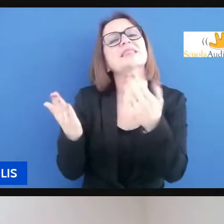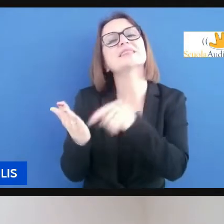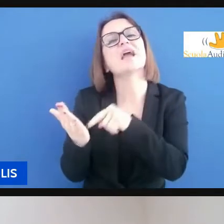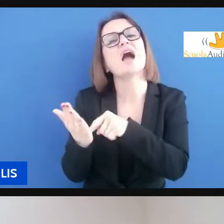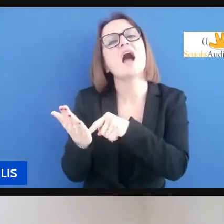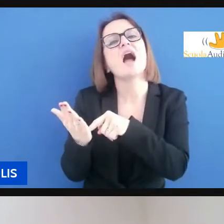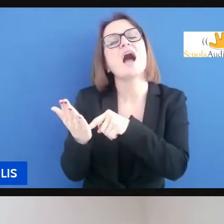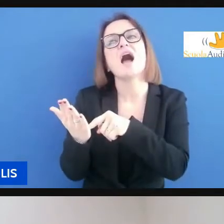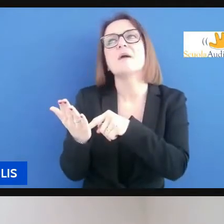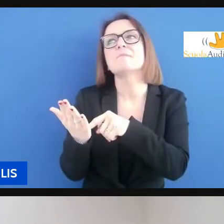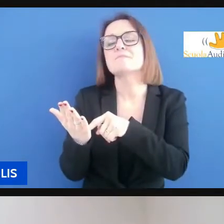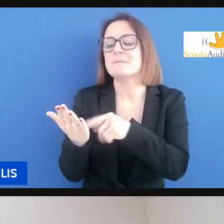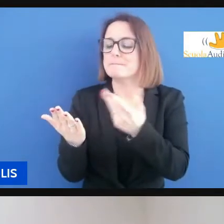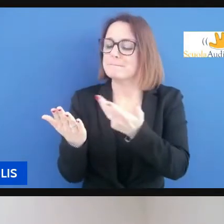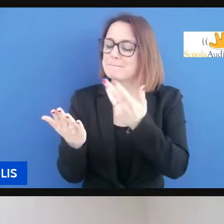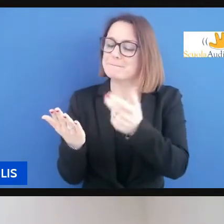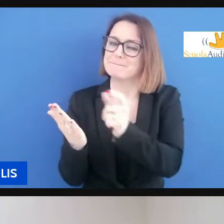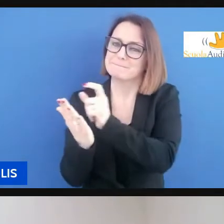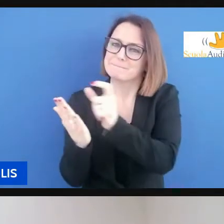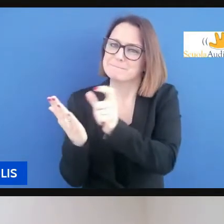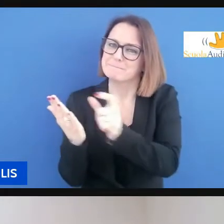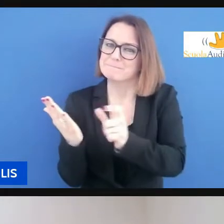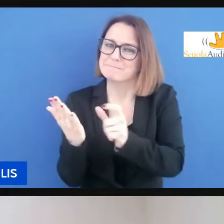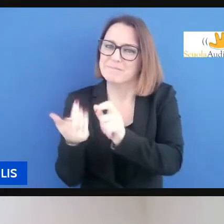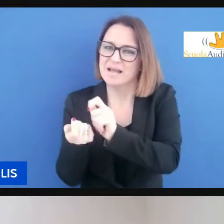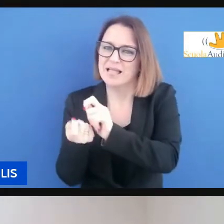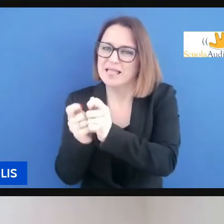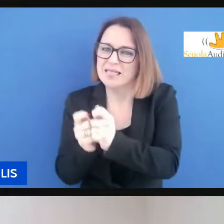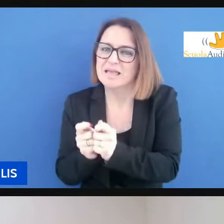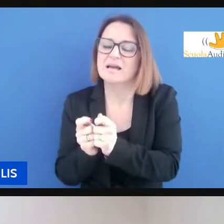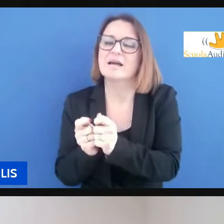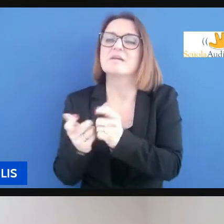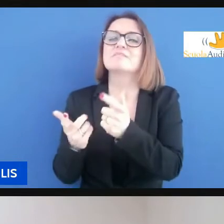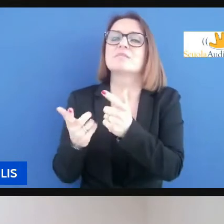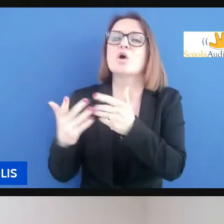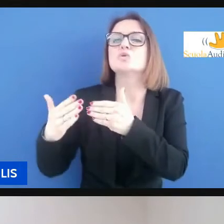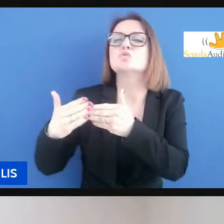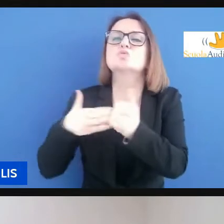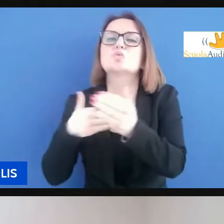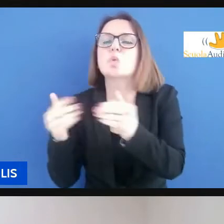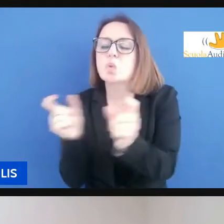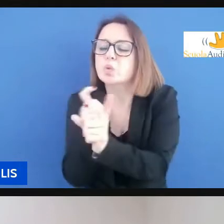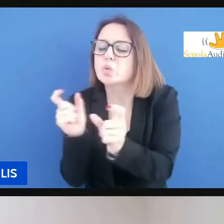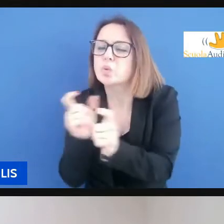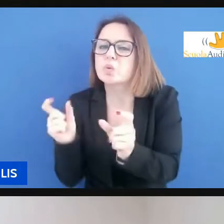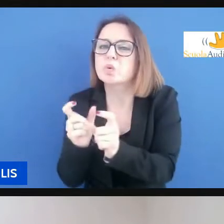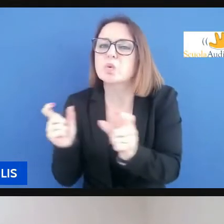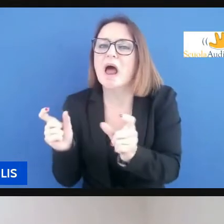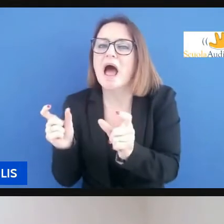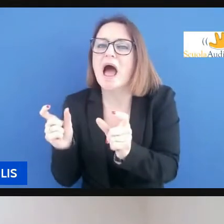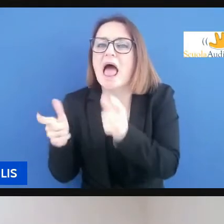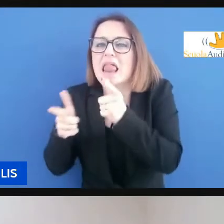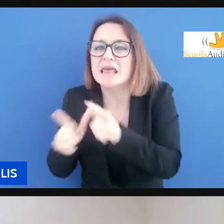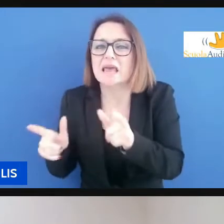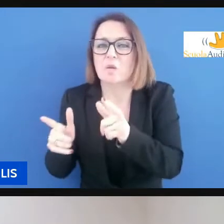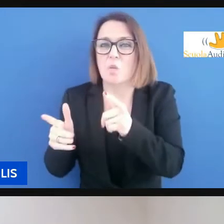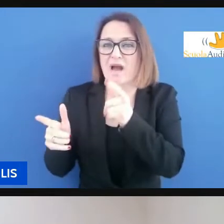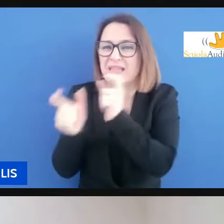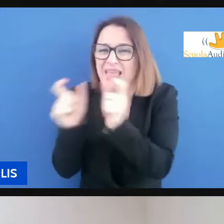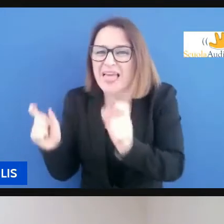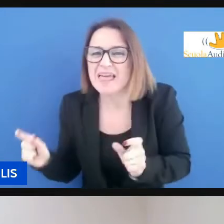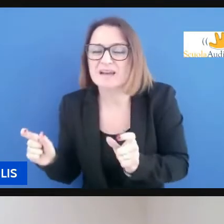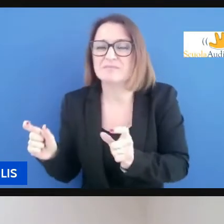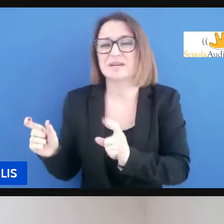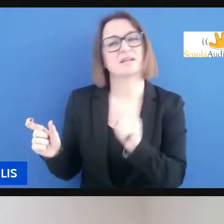adattandolo nella struttura solo linguistica ma rendere accessibile significa dare